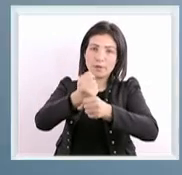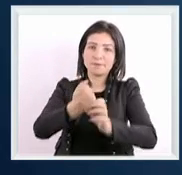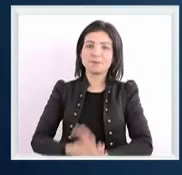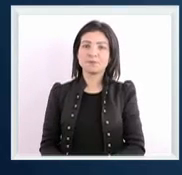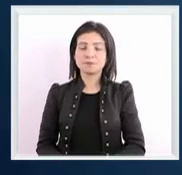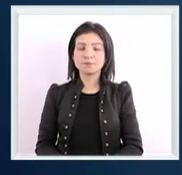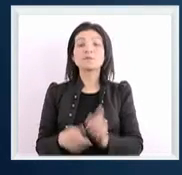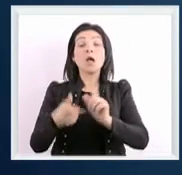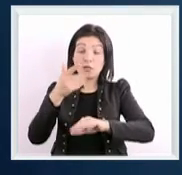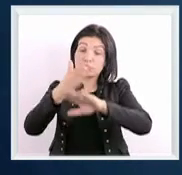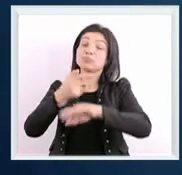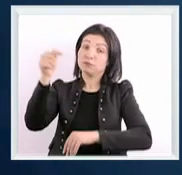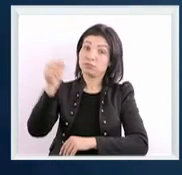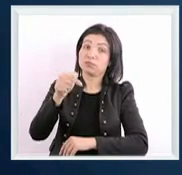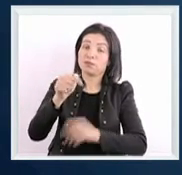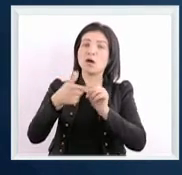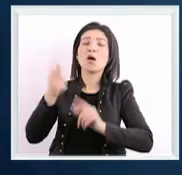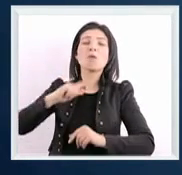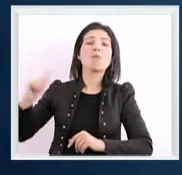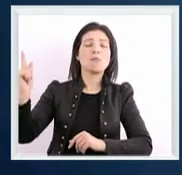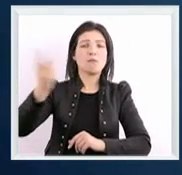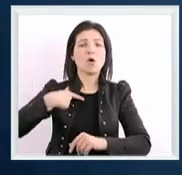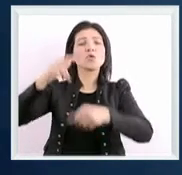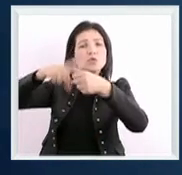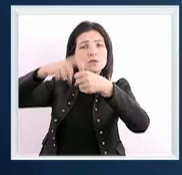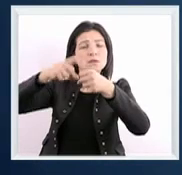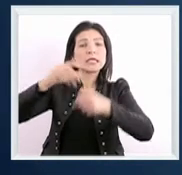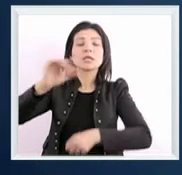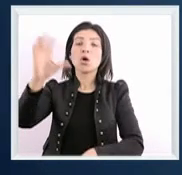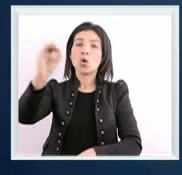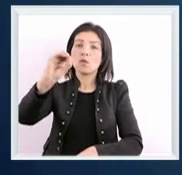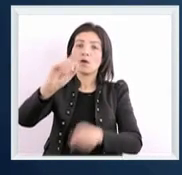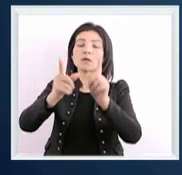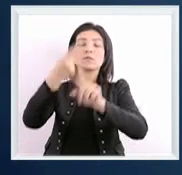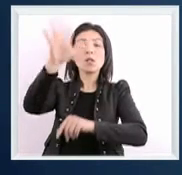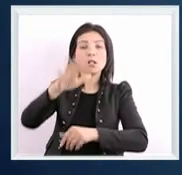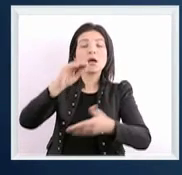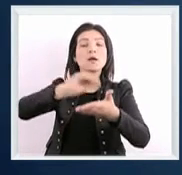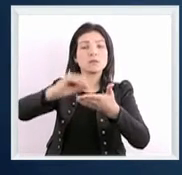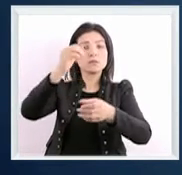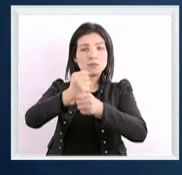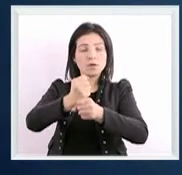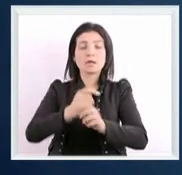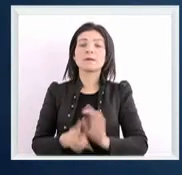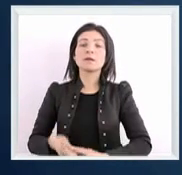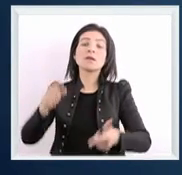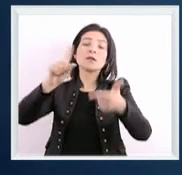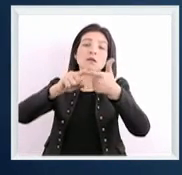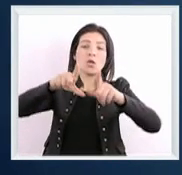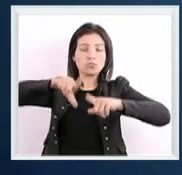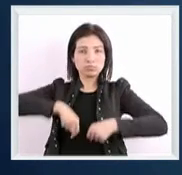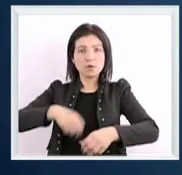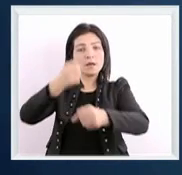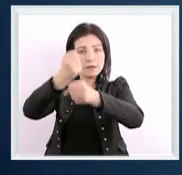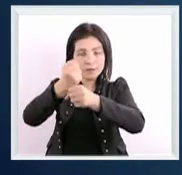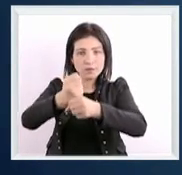المجال العملي والمشروع هذا امنوا به برش شركاء كما الوكالة الوطنية للتشغيل والعمل المستقل وزارة